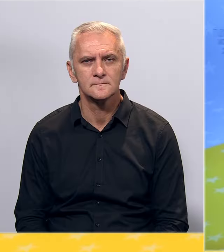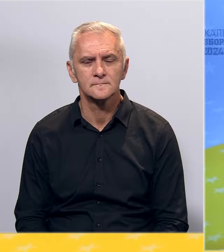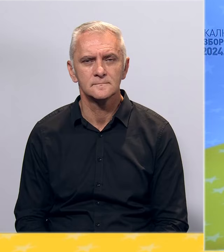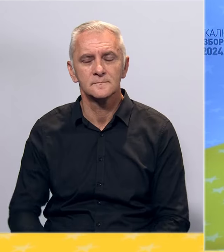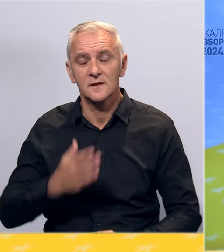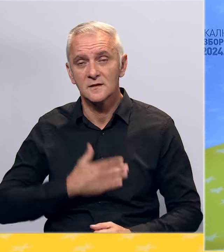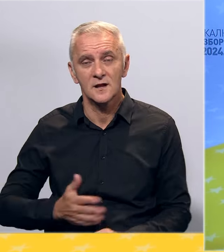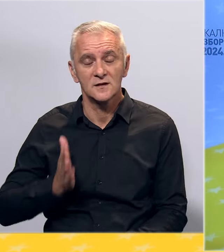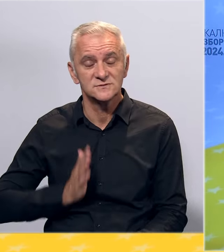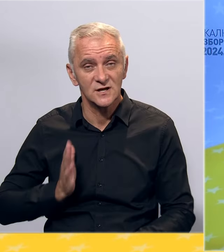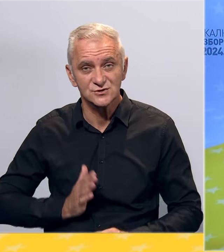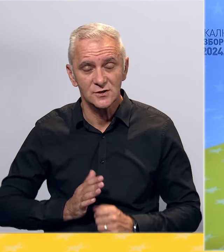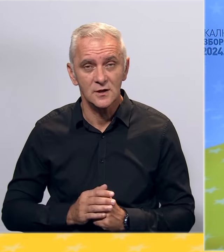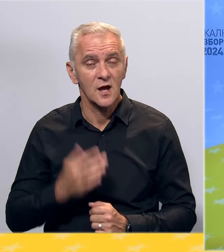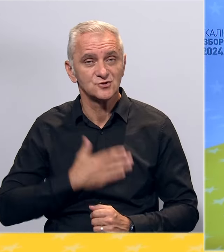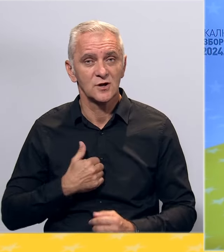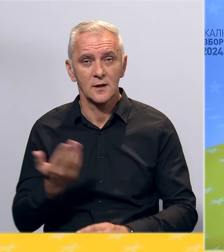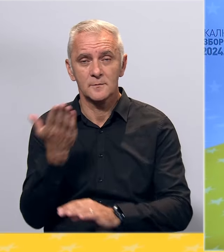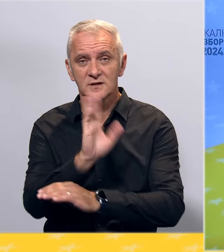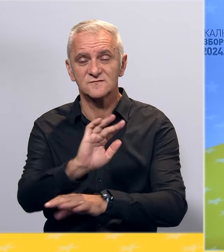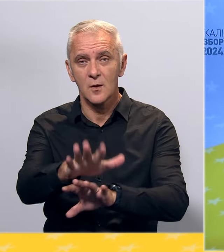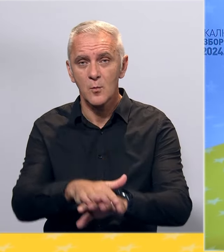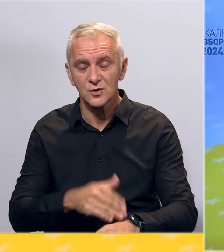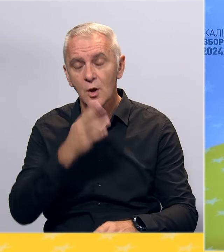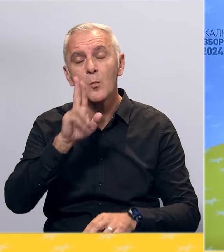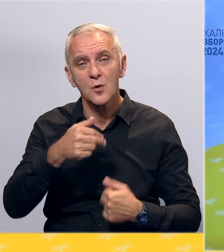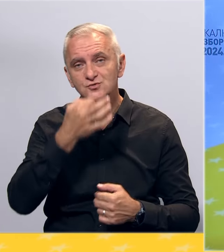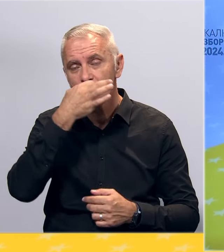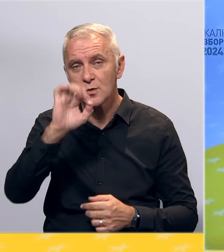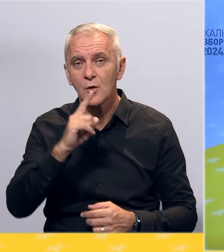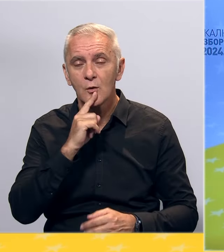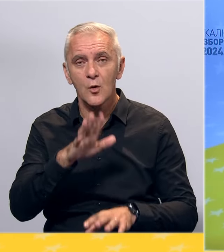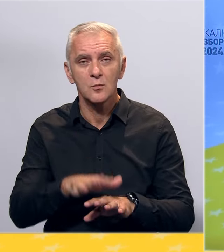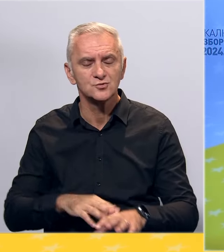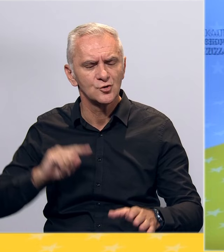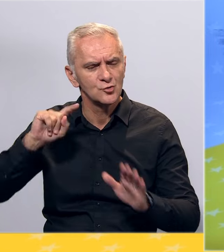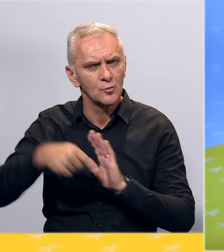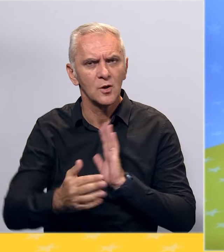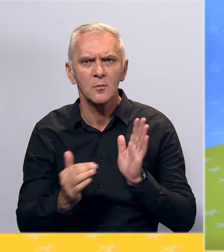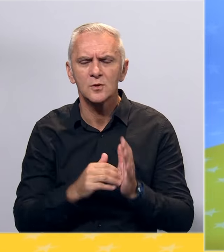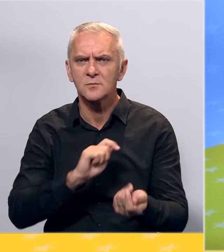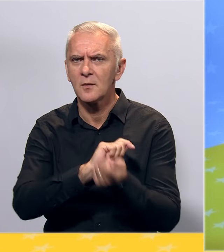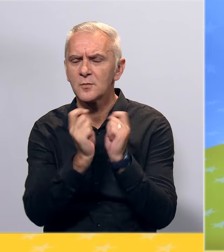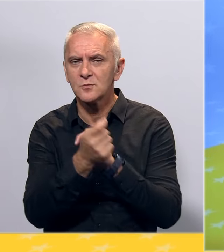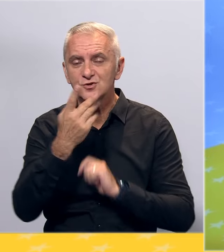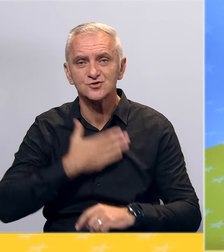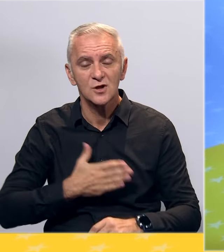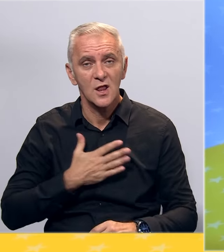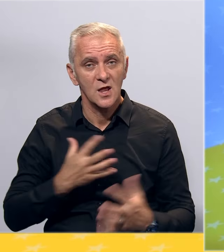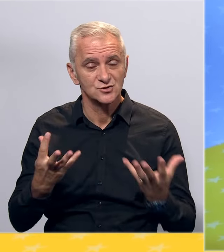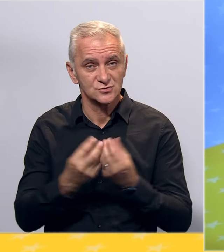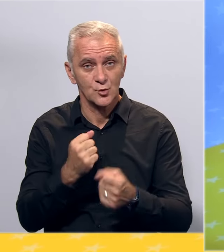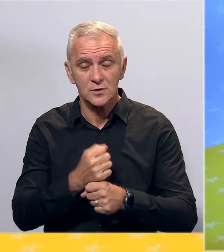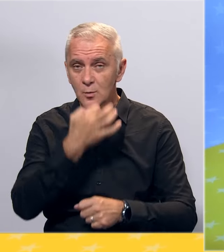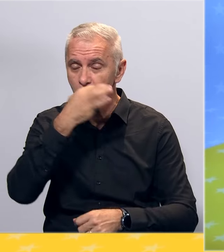Drage stogređanke i stogređani, želim predstaviti pokret Možemo bolje koji je nastao iz duboke potrebe za promjenom i želje da našu zajednicu